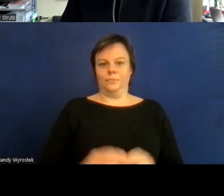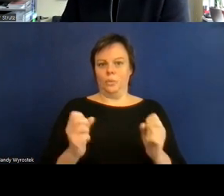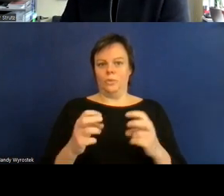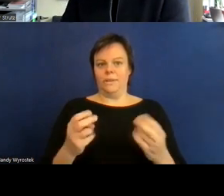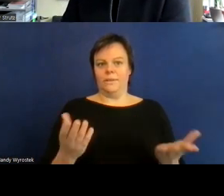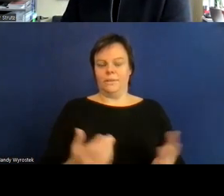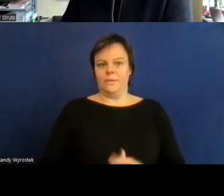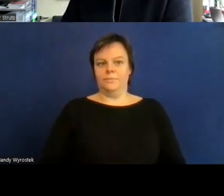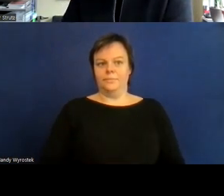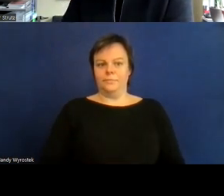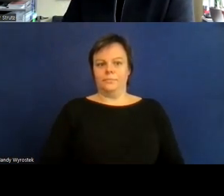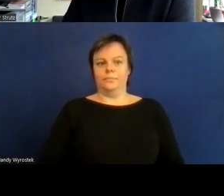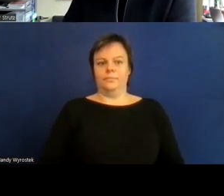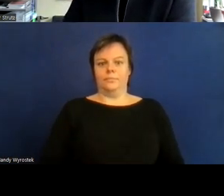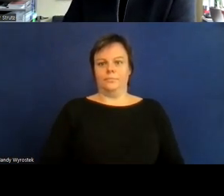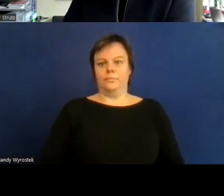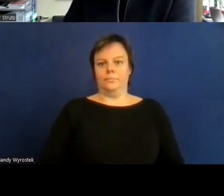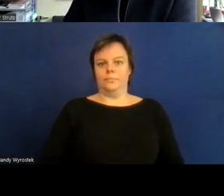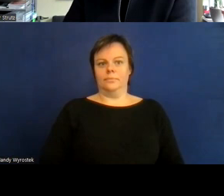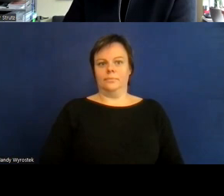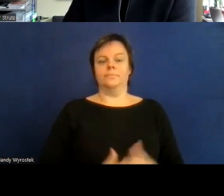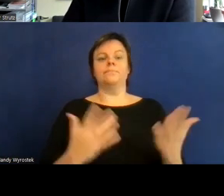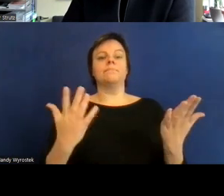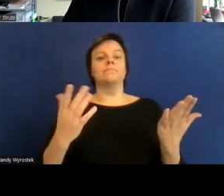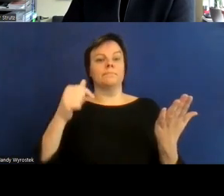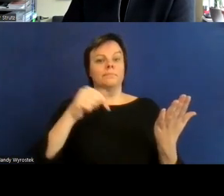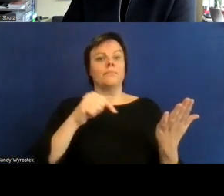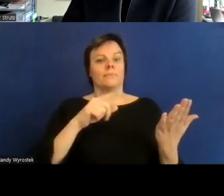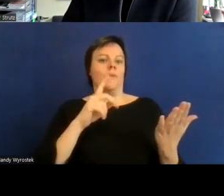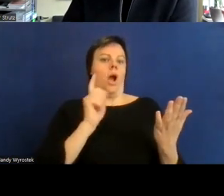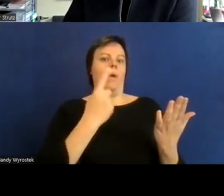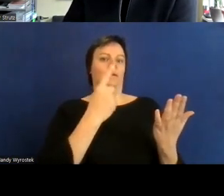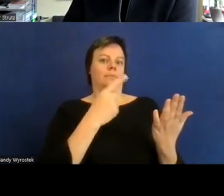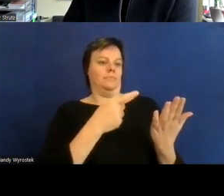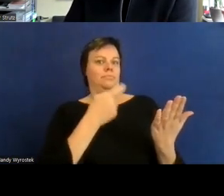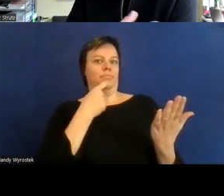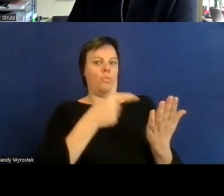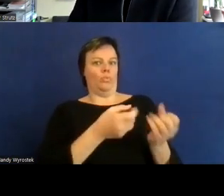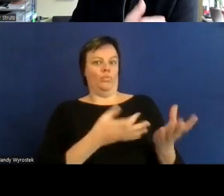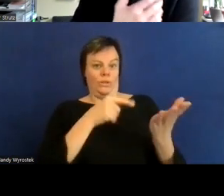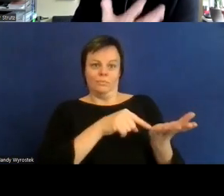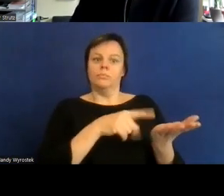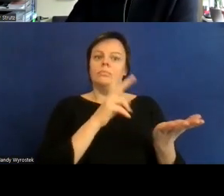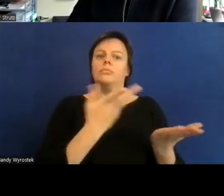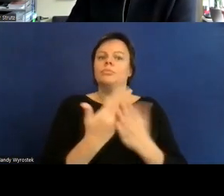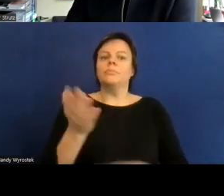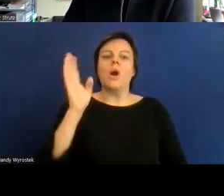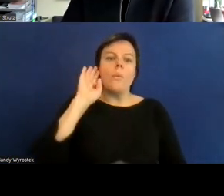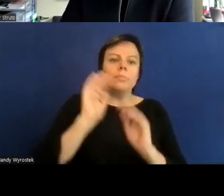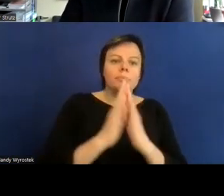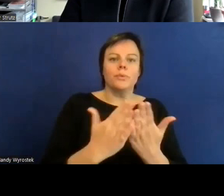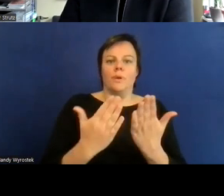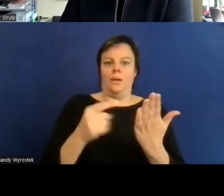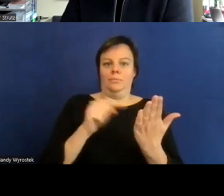für blinde und menschen mit lernbehinderung mit natürlich für leute die joggen gehen die gestresst sind